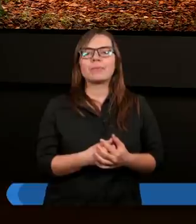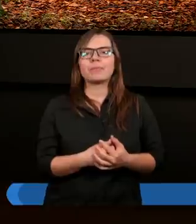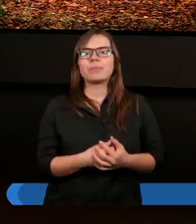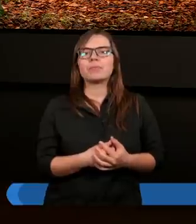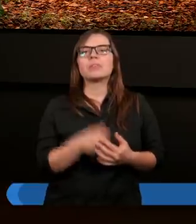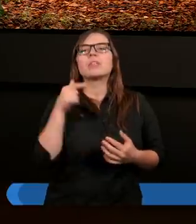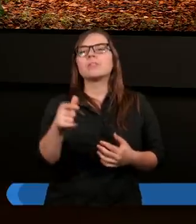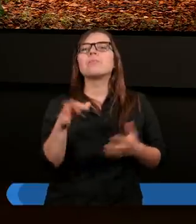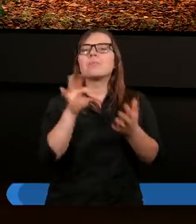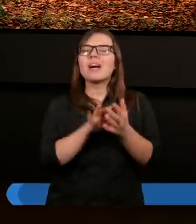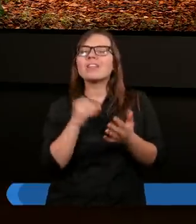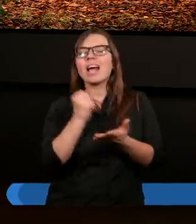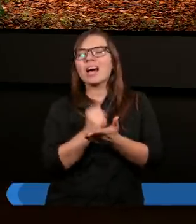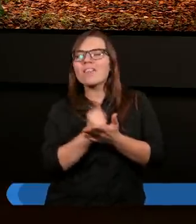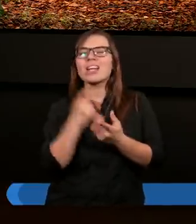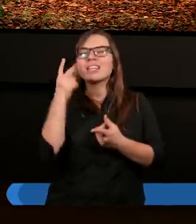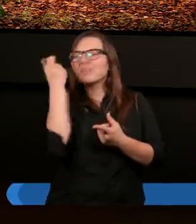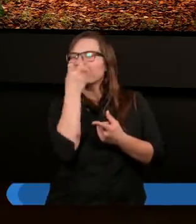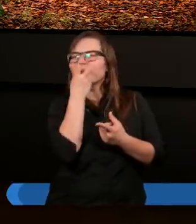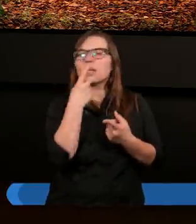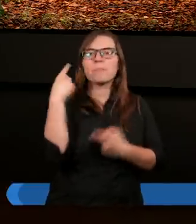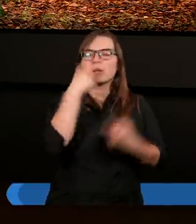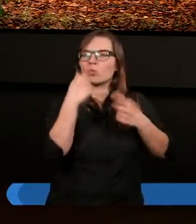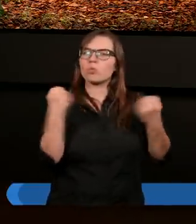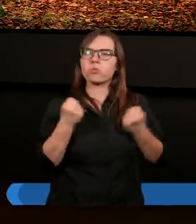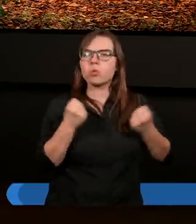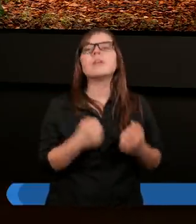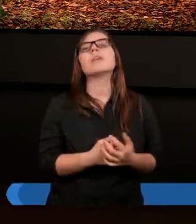dostarcza pewnej bardzo ciekawej myśli też